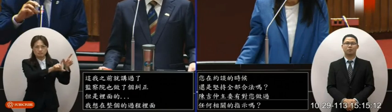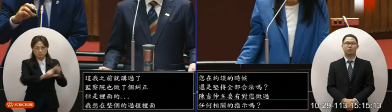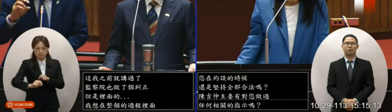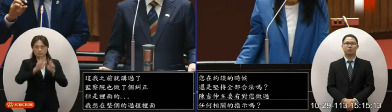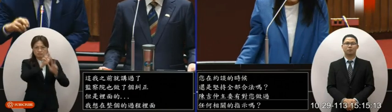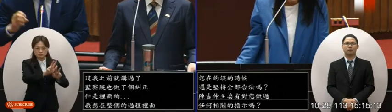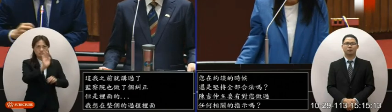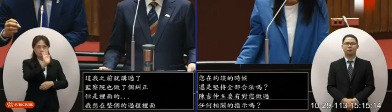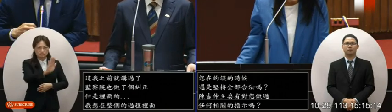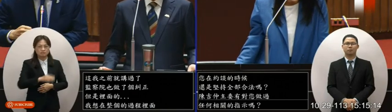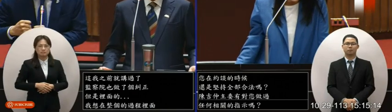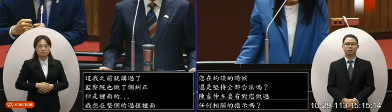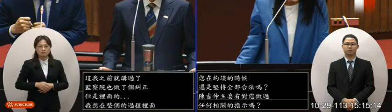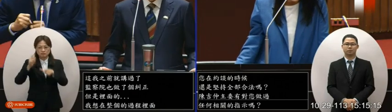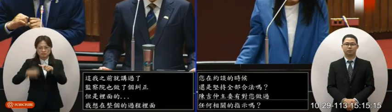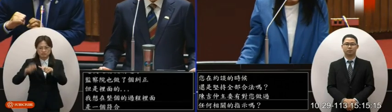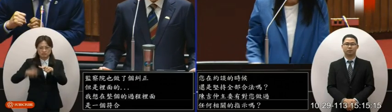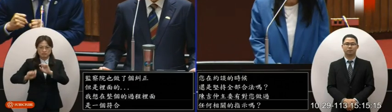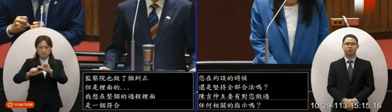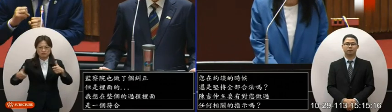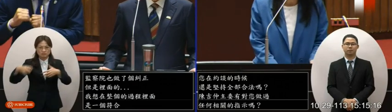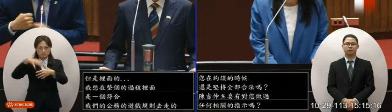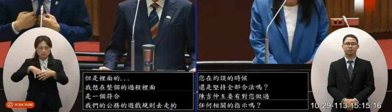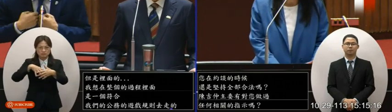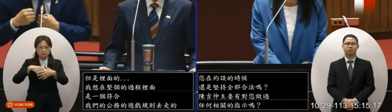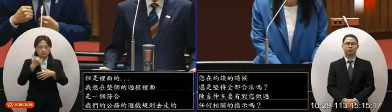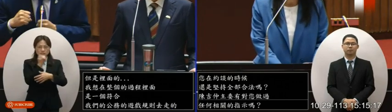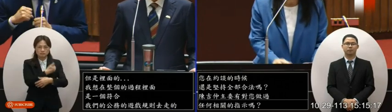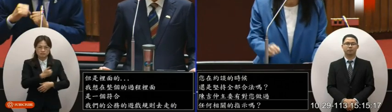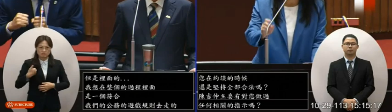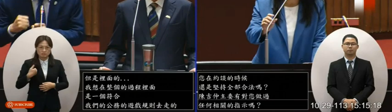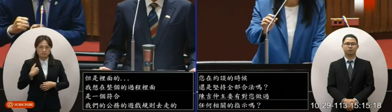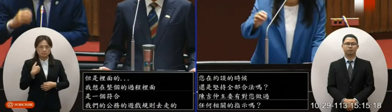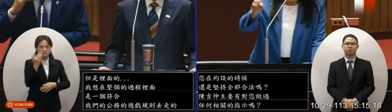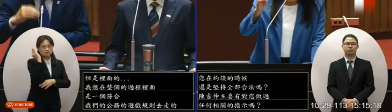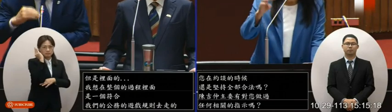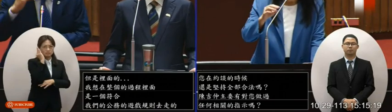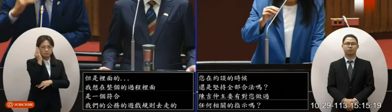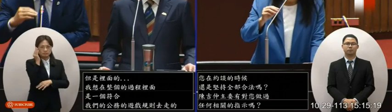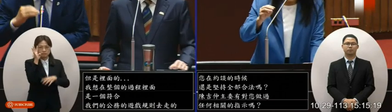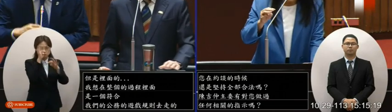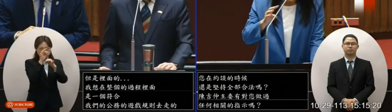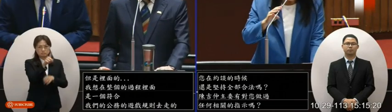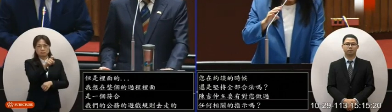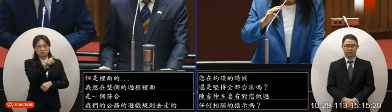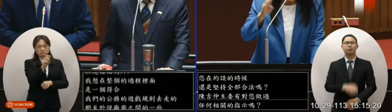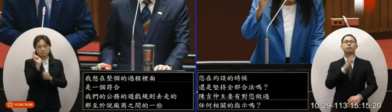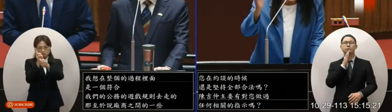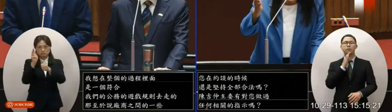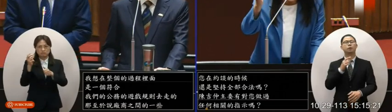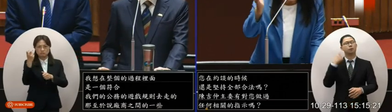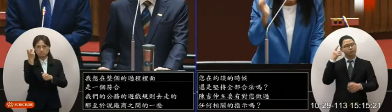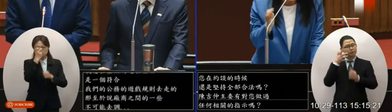那至於說廠商之間的一些不可能去調行政單位不可能調查的部分我們才請檢調單位來調查這